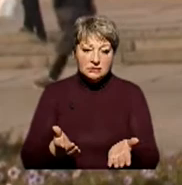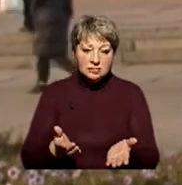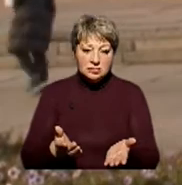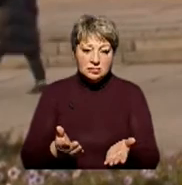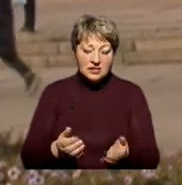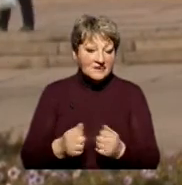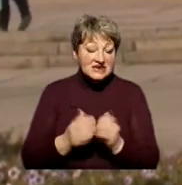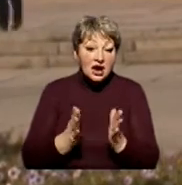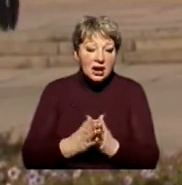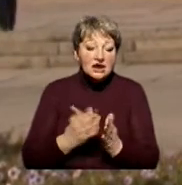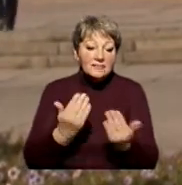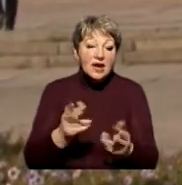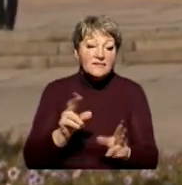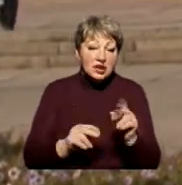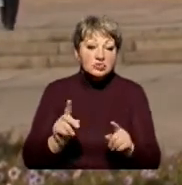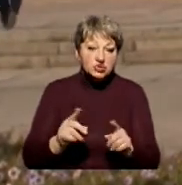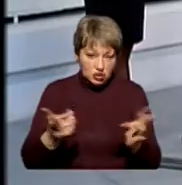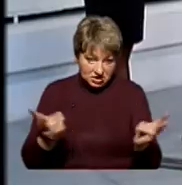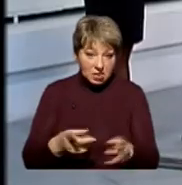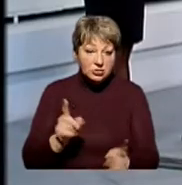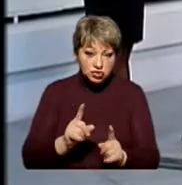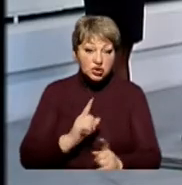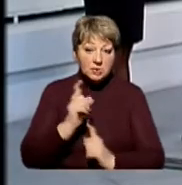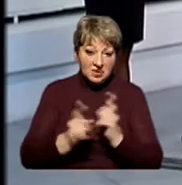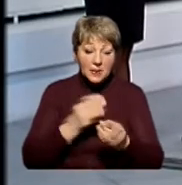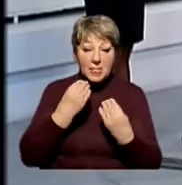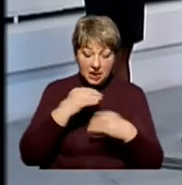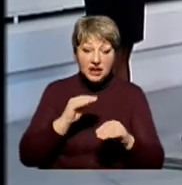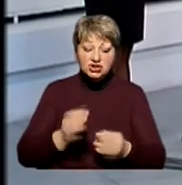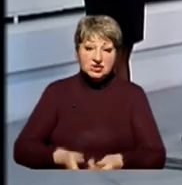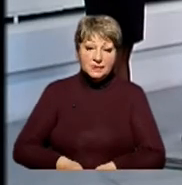Чи взагалі ви вважаєте, що треба щось змінювати на краще?